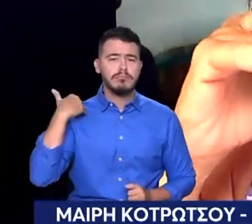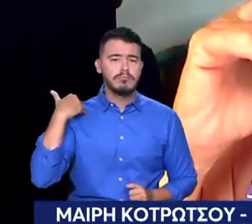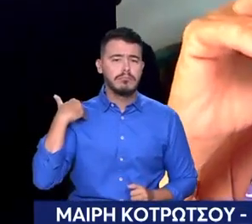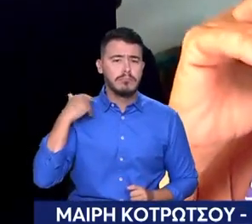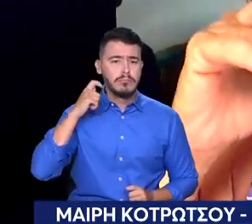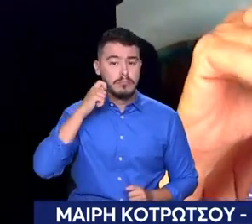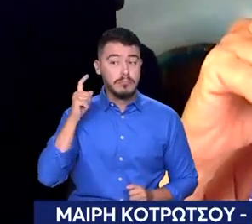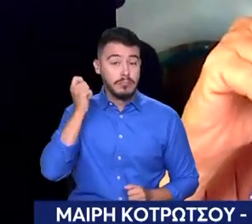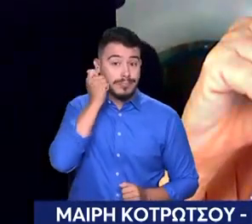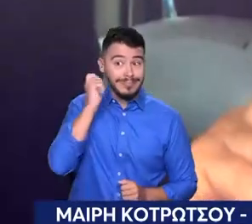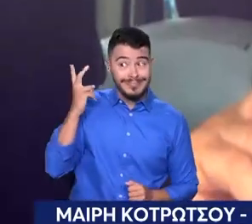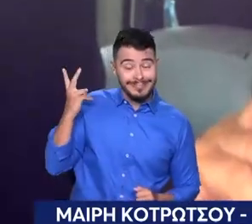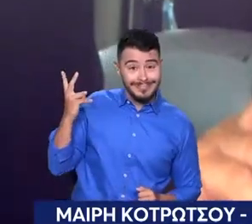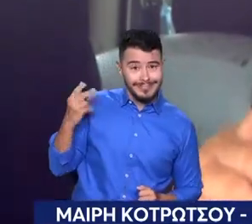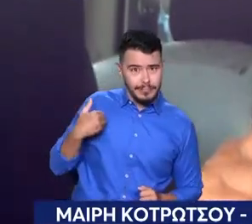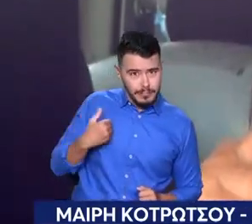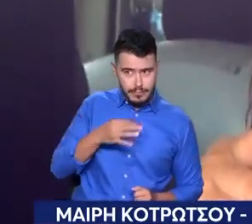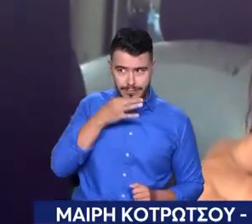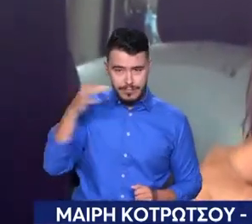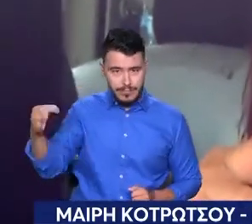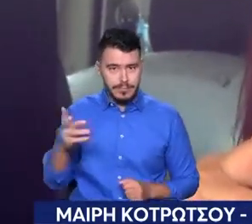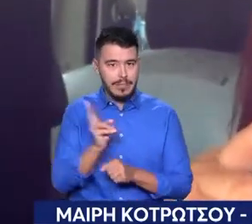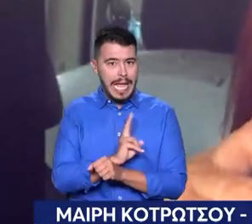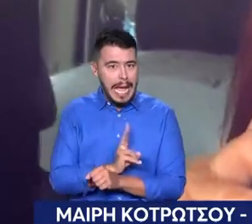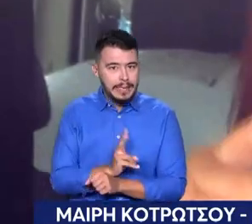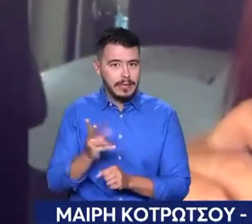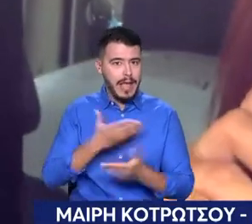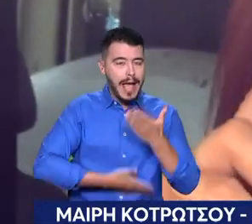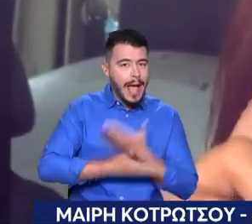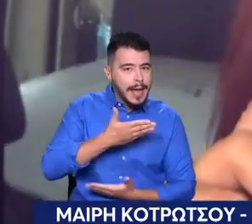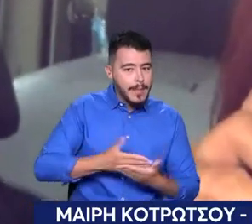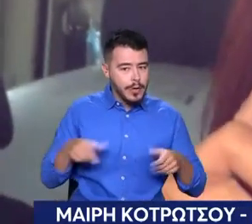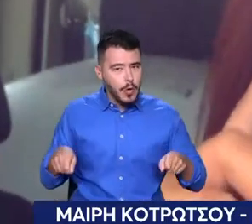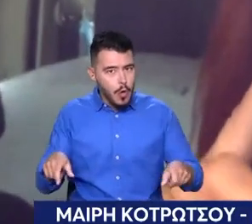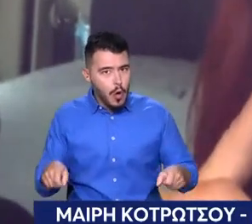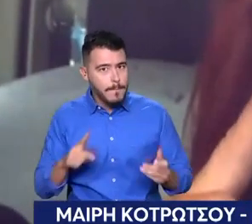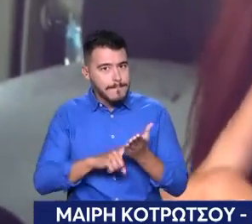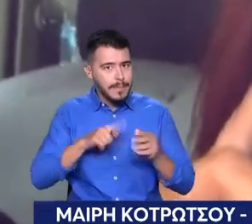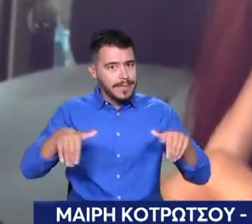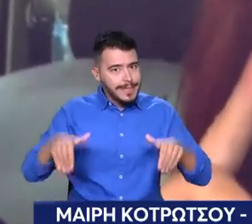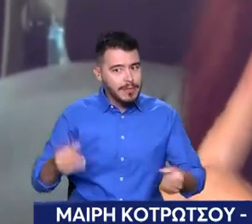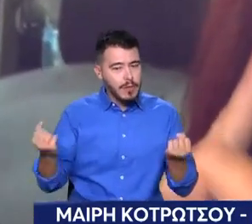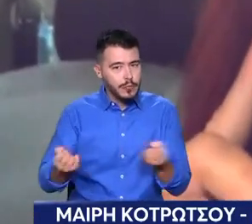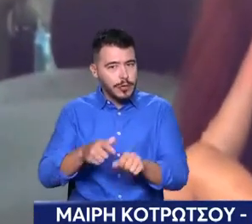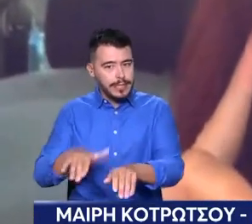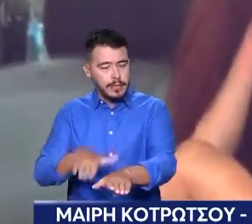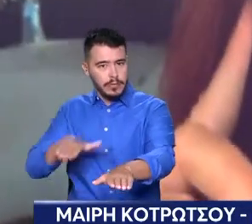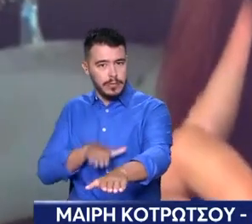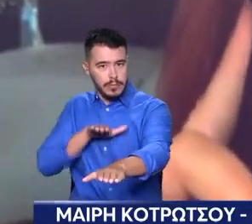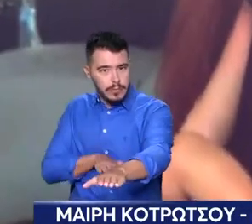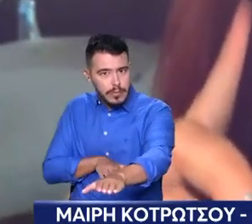βγάζει το κινητό του, ενώ του δίνω και το χαρτί που φαίνεται το αναπηρικό αμάξι και ποιος είναι οδηγός και ποιος είναι το άτομο και όλα